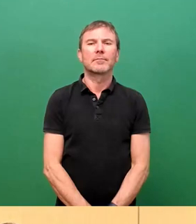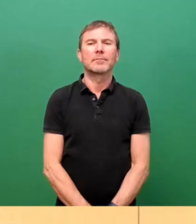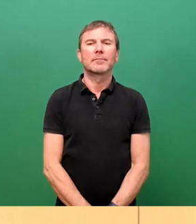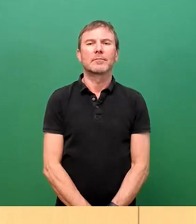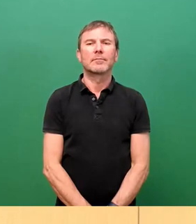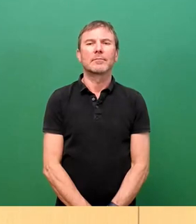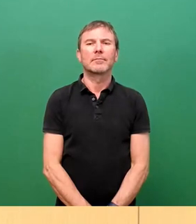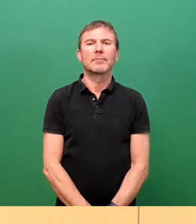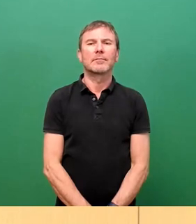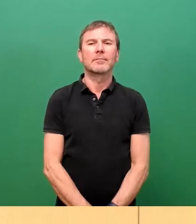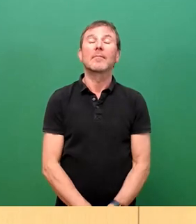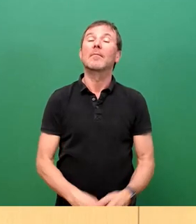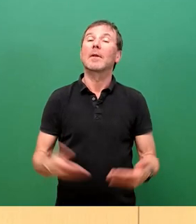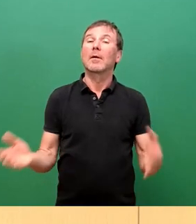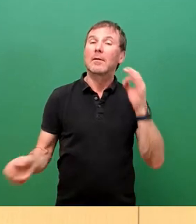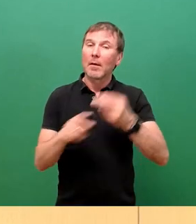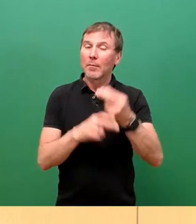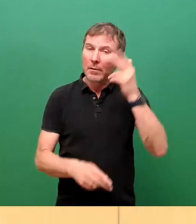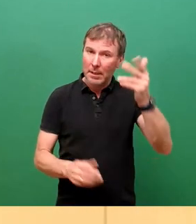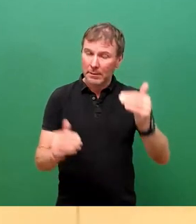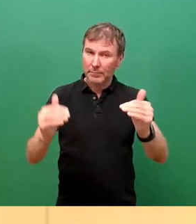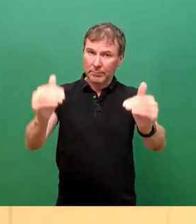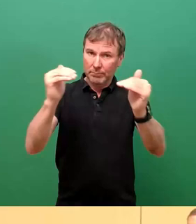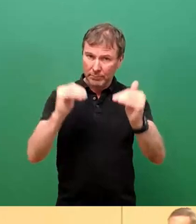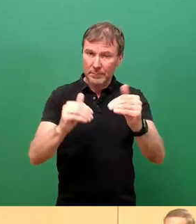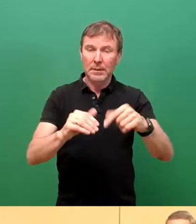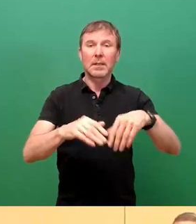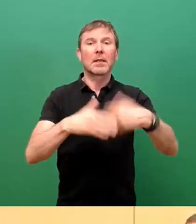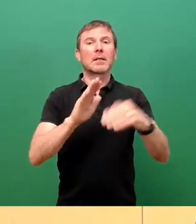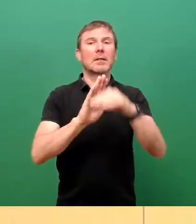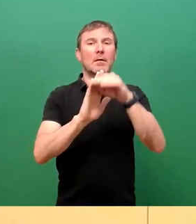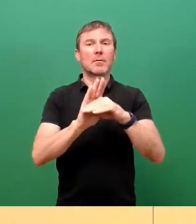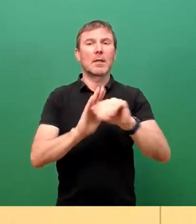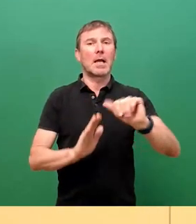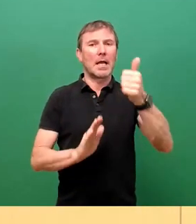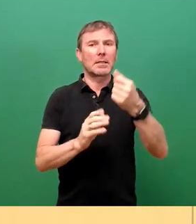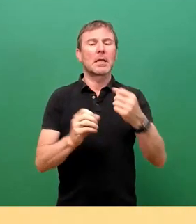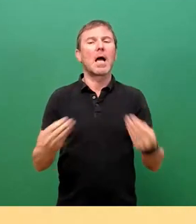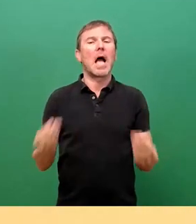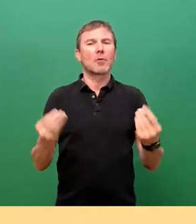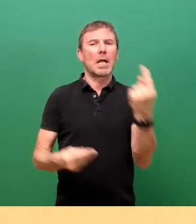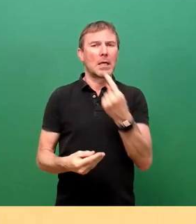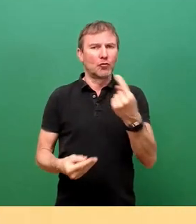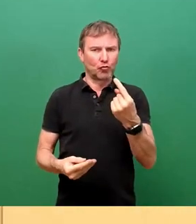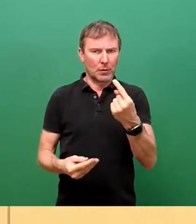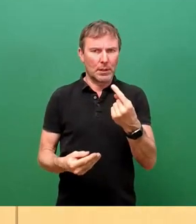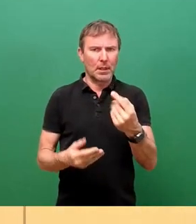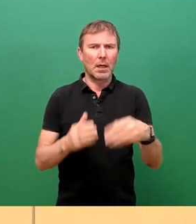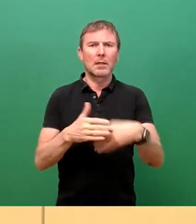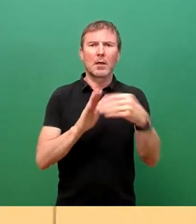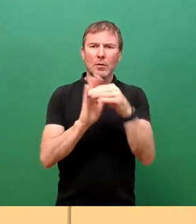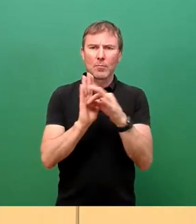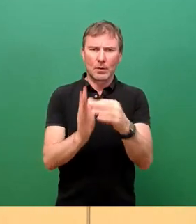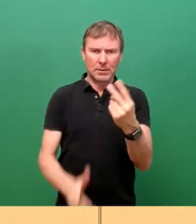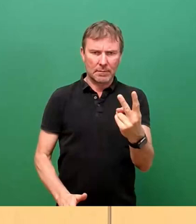So, meine Damen und Herren, lassen Sie uns mit damit einsteigen in die erste aktuelle Stunde im Tagesordnungspunkt 2 zum Thema